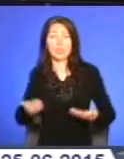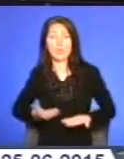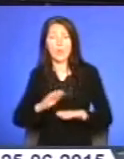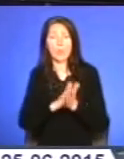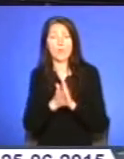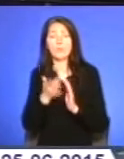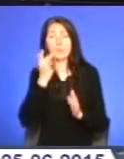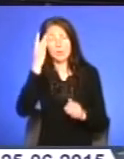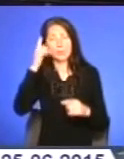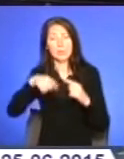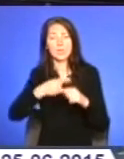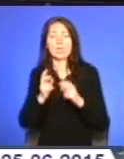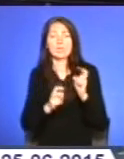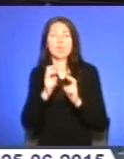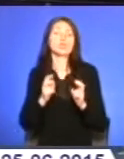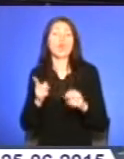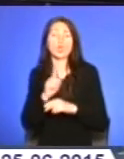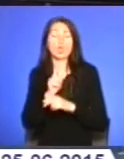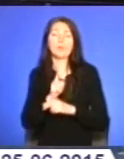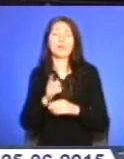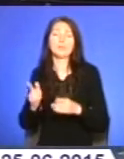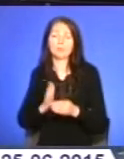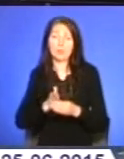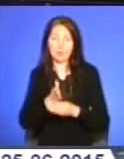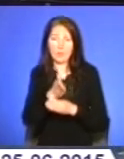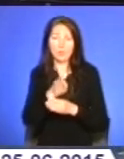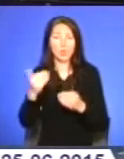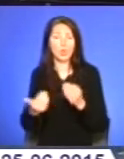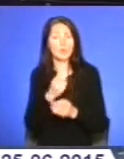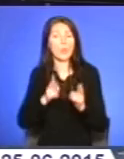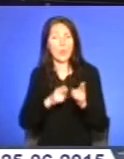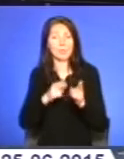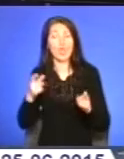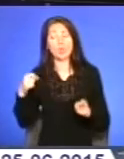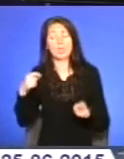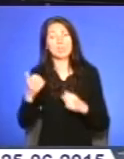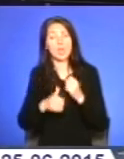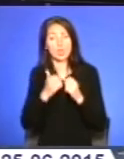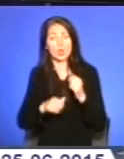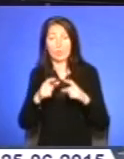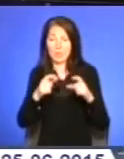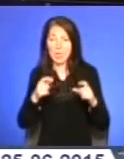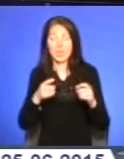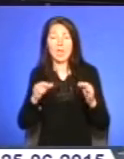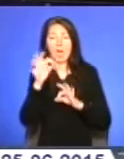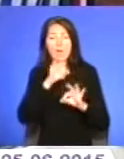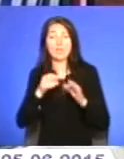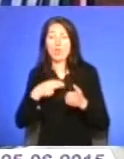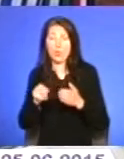Влітку через станцію Тернопіль курсуватимуть нові потяги на Одесу та Херсон. Проте квитки радять купити завчасно.